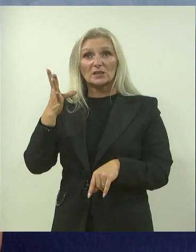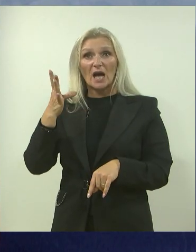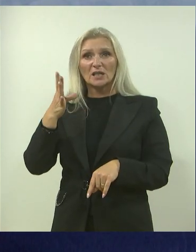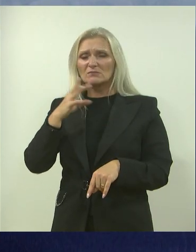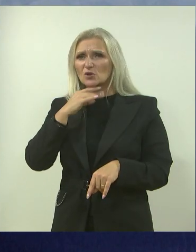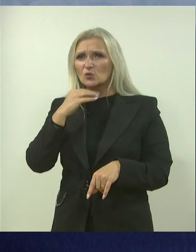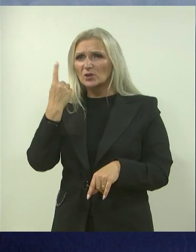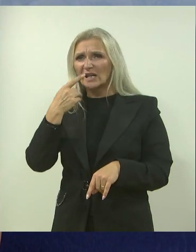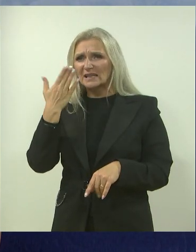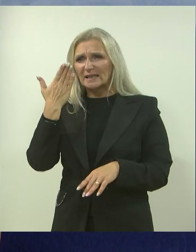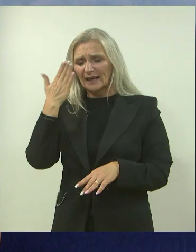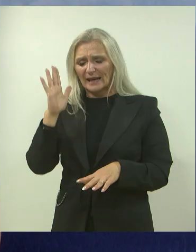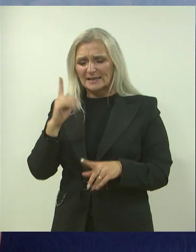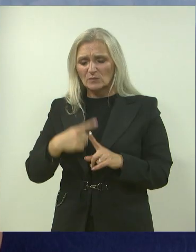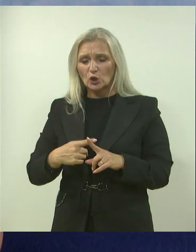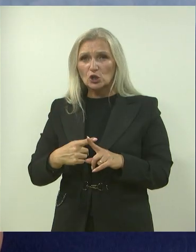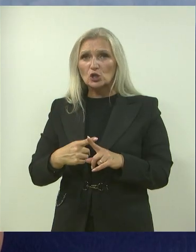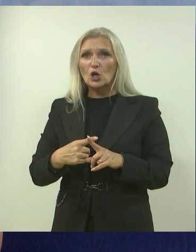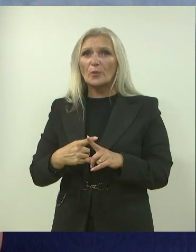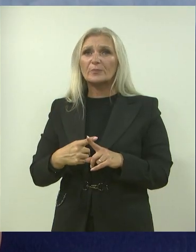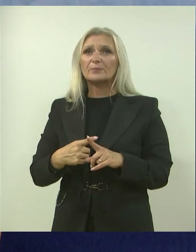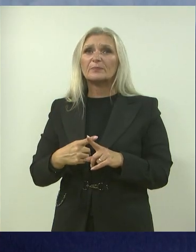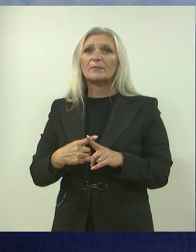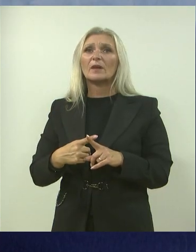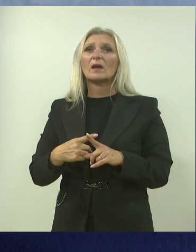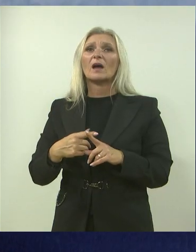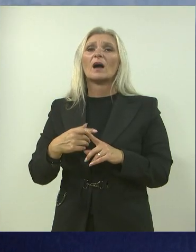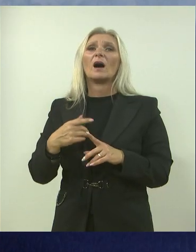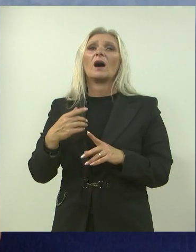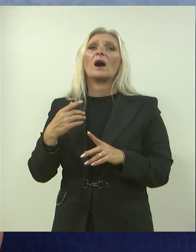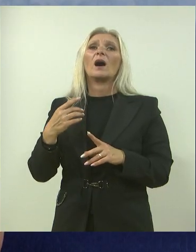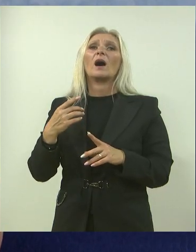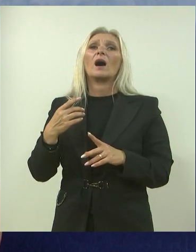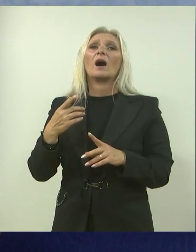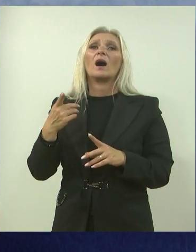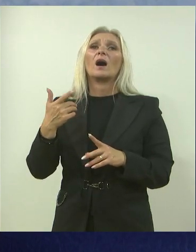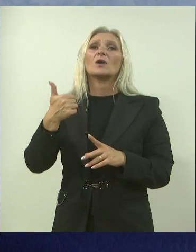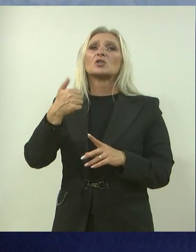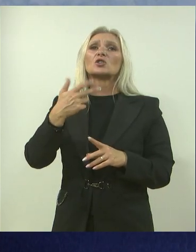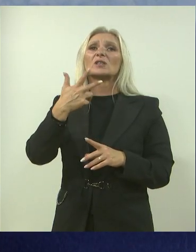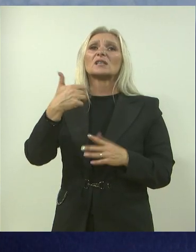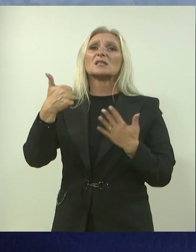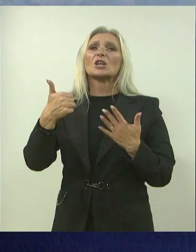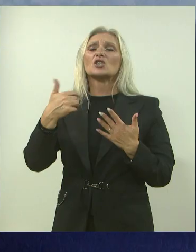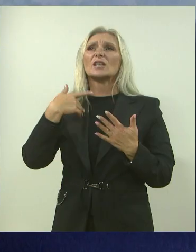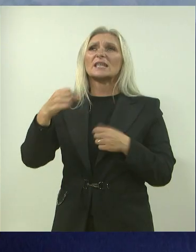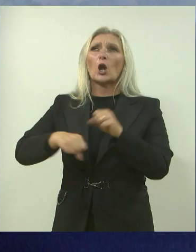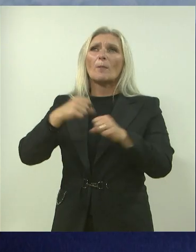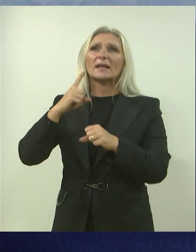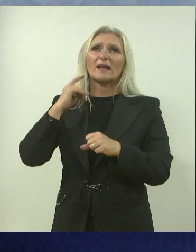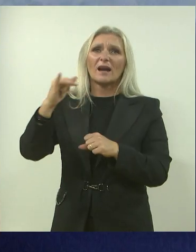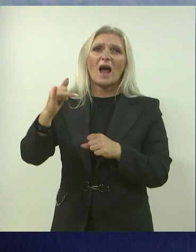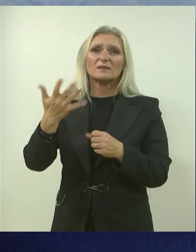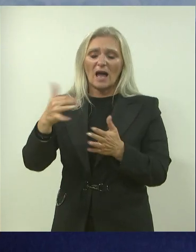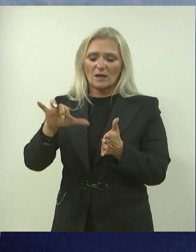subota, nelja, više ne znam ovoga, bio je BIMEP Međimorski, jedna se išao vozi 136 km, da dođemo